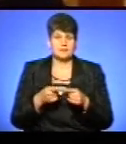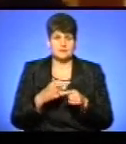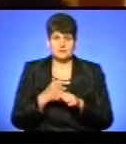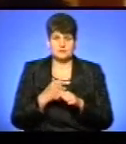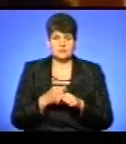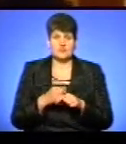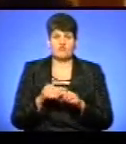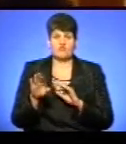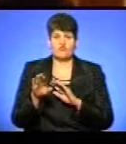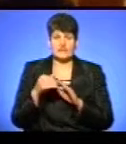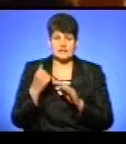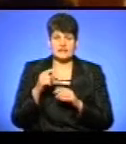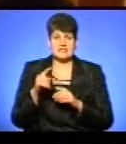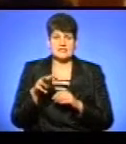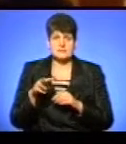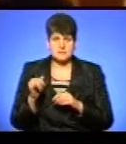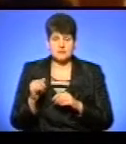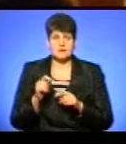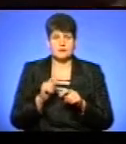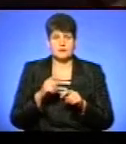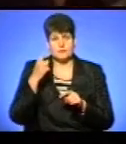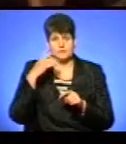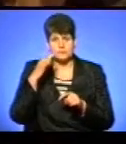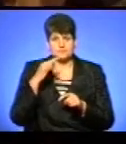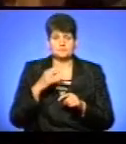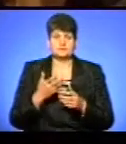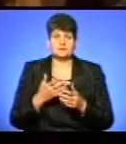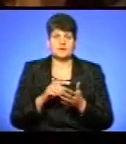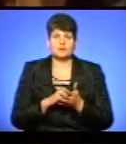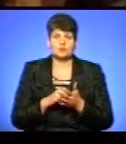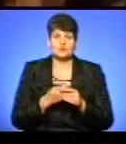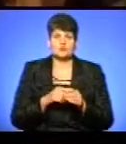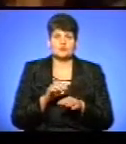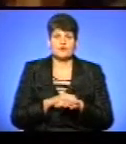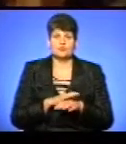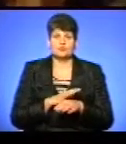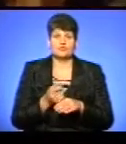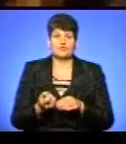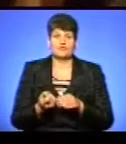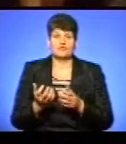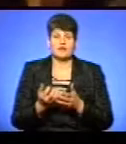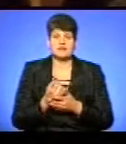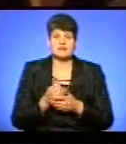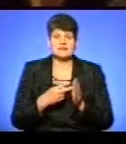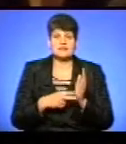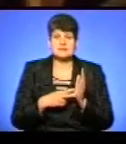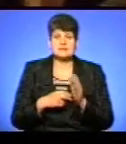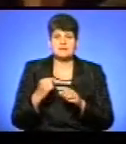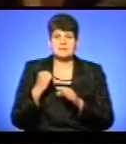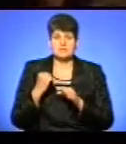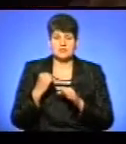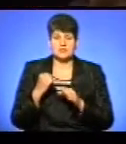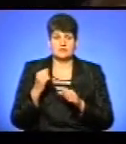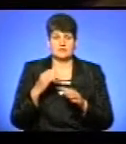визвали ЗМІ, визвали слідчо-оперативну, були поняті. При документуванні цього факту було виявлено 70 мішків ситок, які поміщені, ну